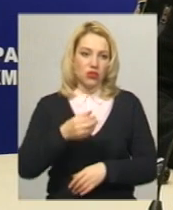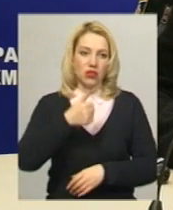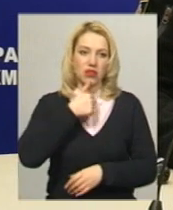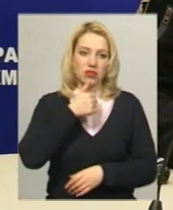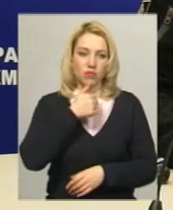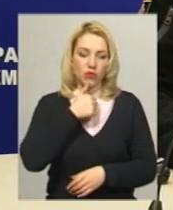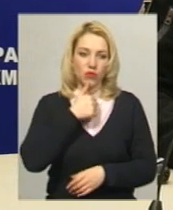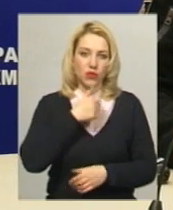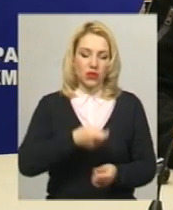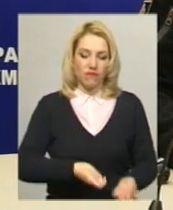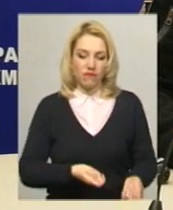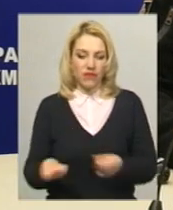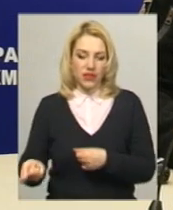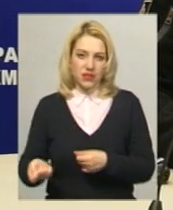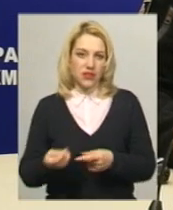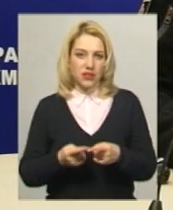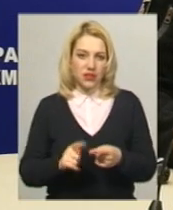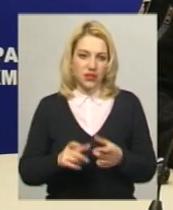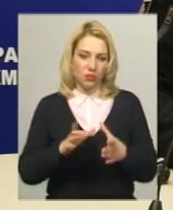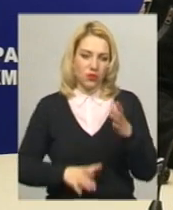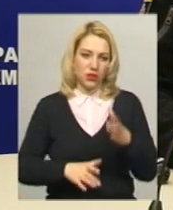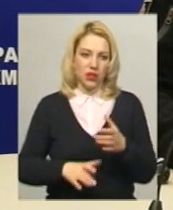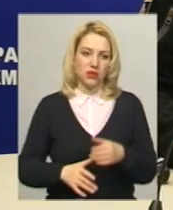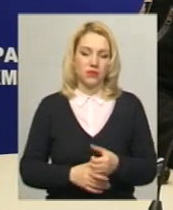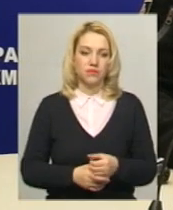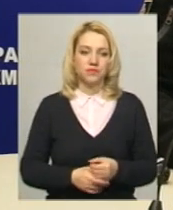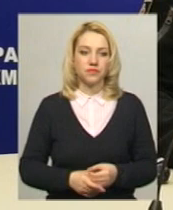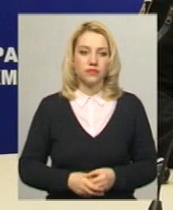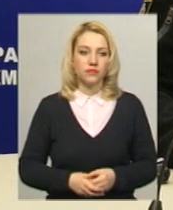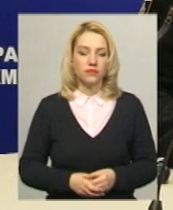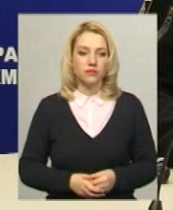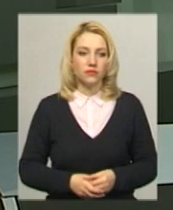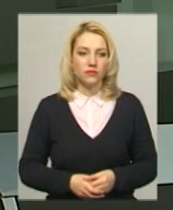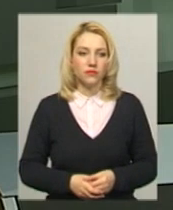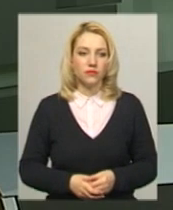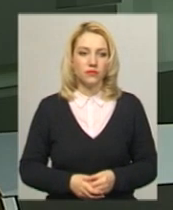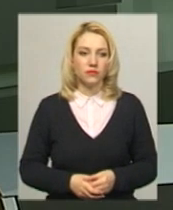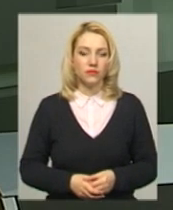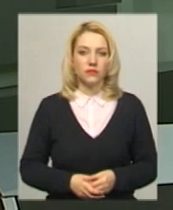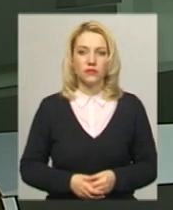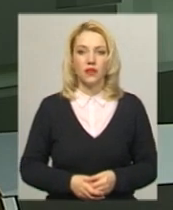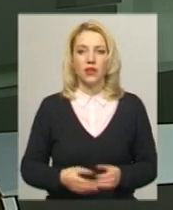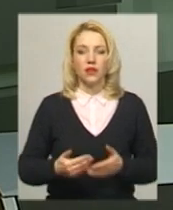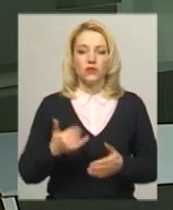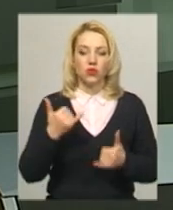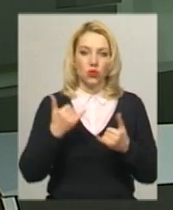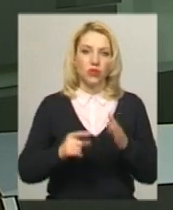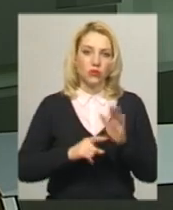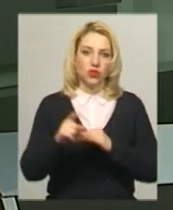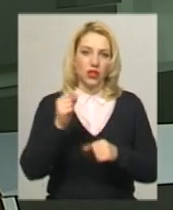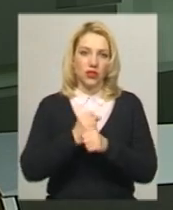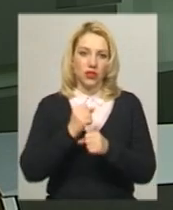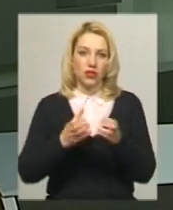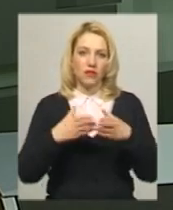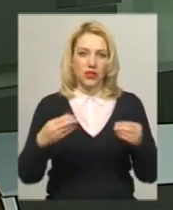виносу бюлетеня та 3 інших повідомлення. Від сьогодні починає діяти